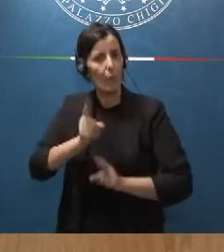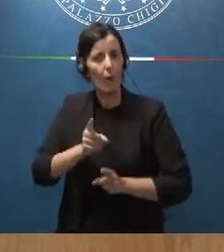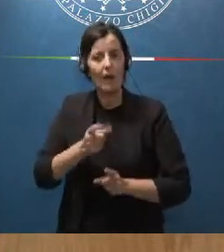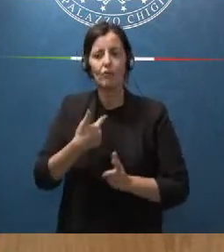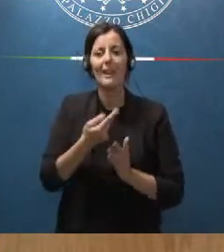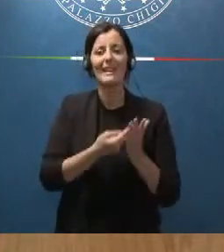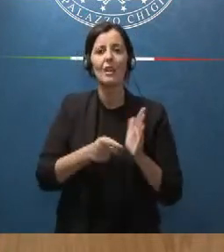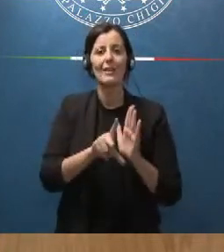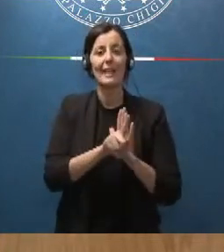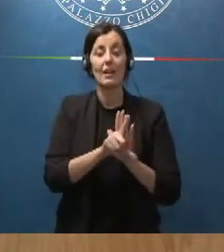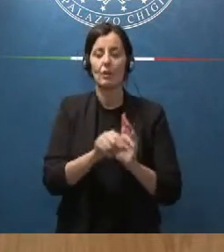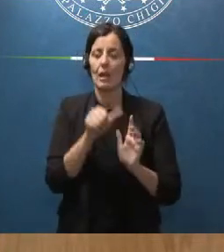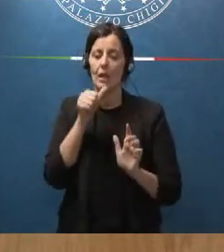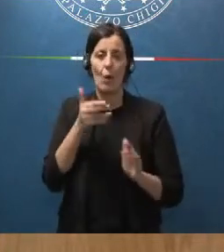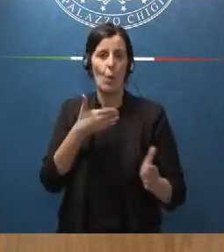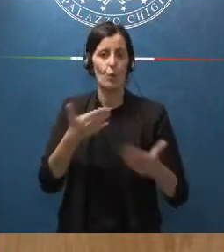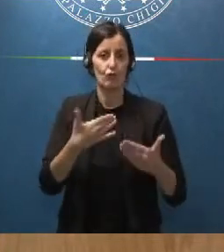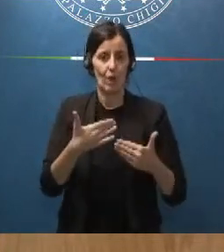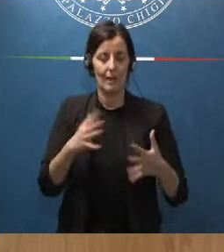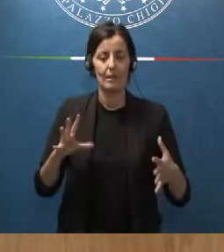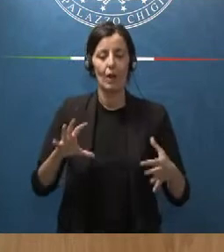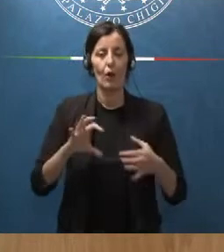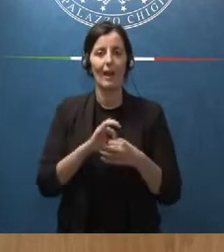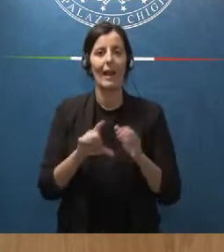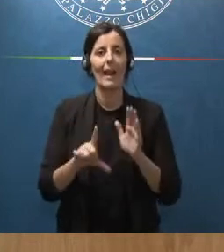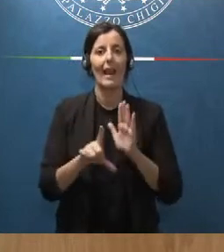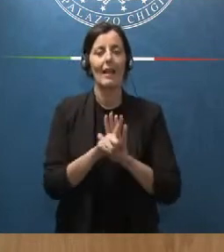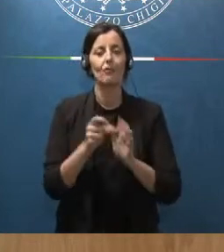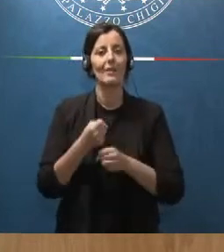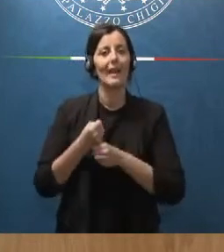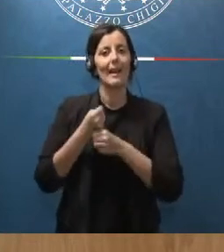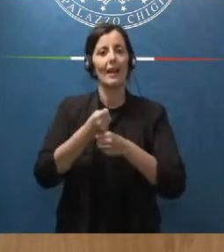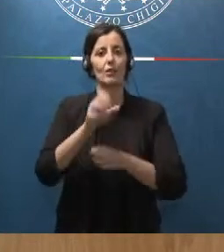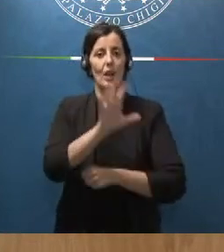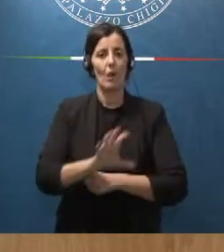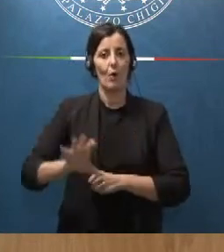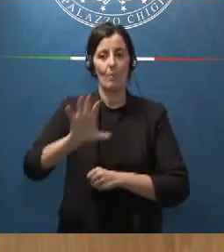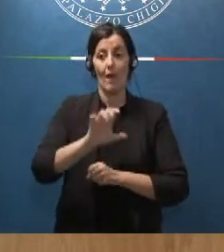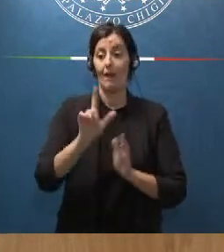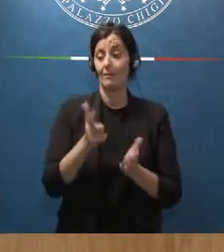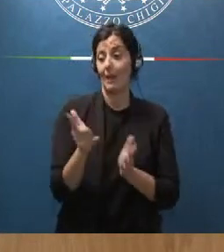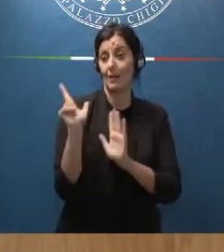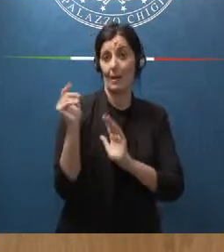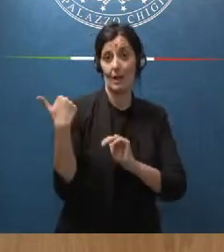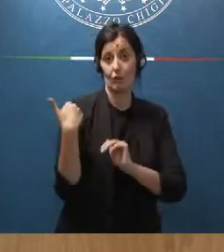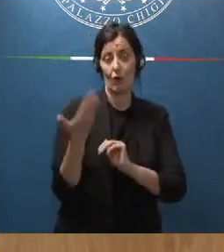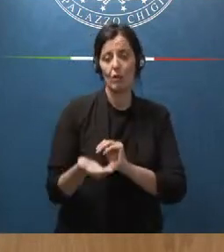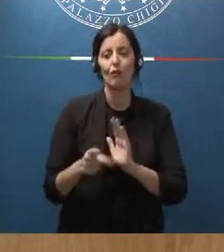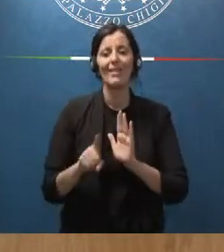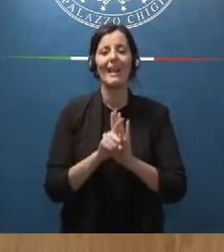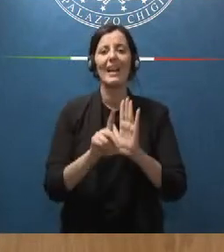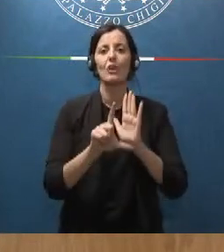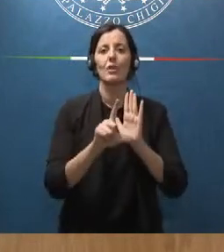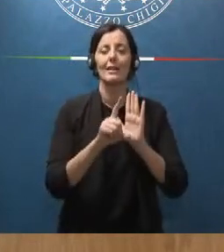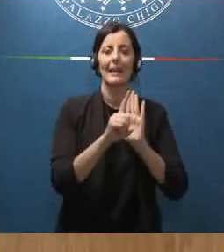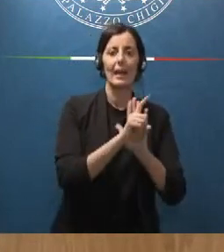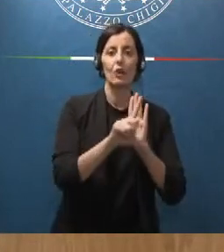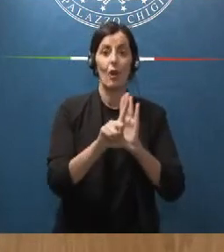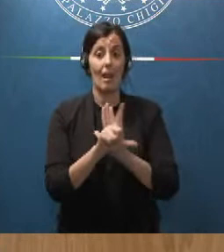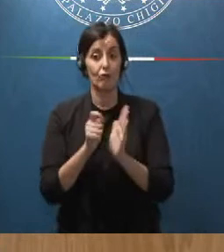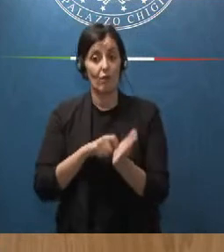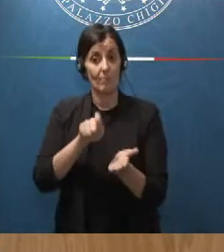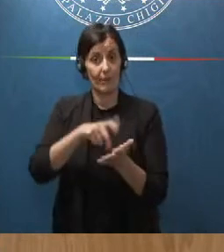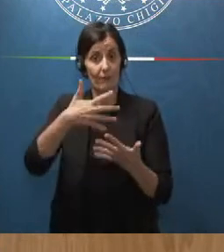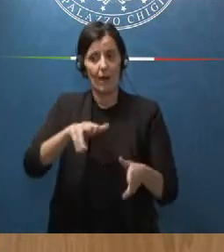approvato con la procedura di urgenza che riguarda la legge di delegazione europea la settimana scorsa abbiamo varato un decreto legge che è stato assegnato in